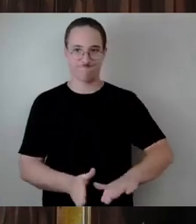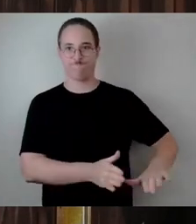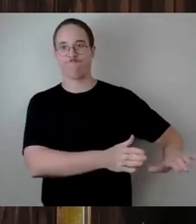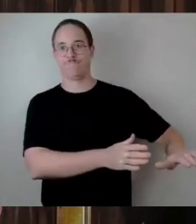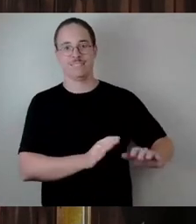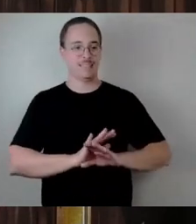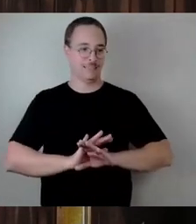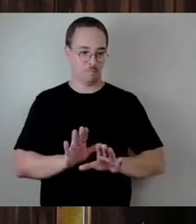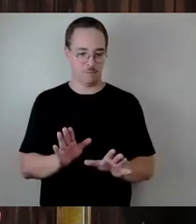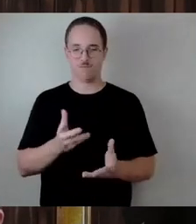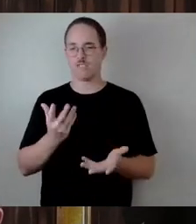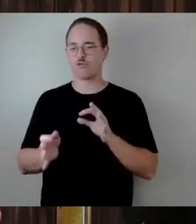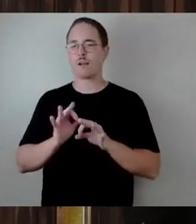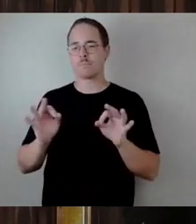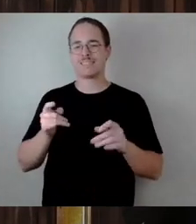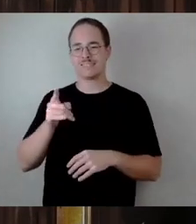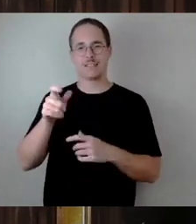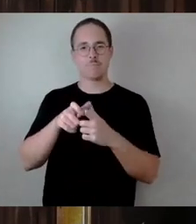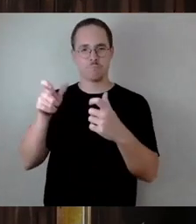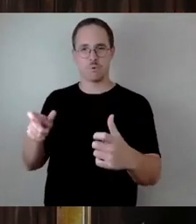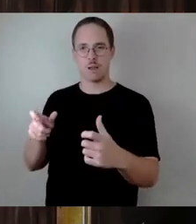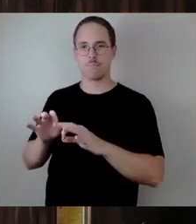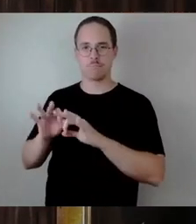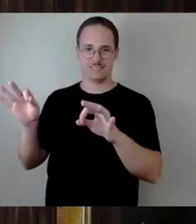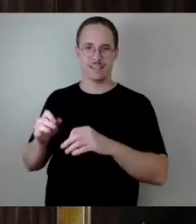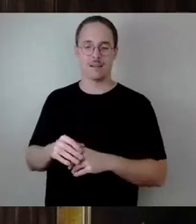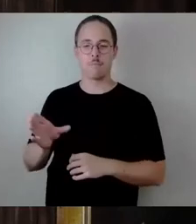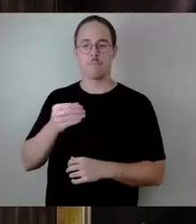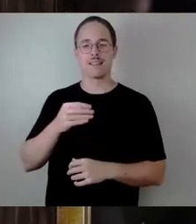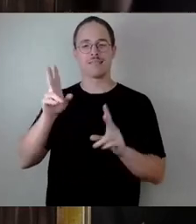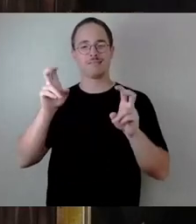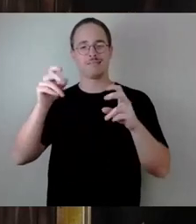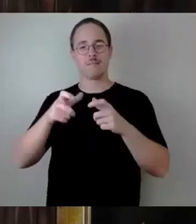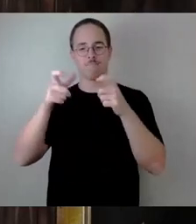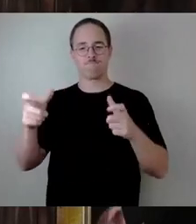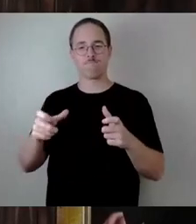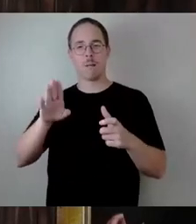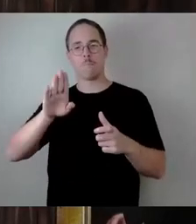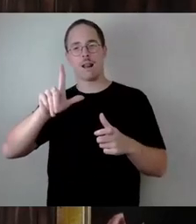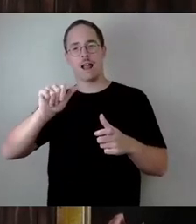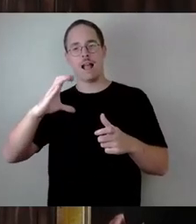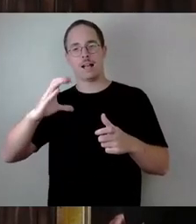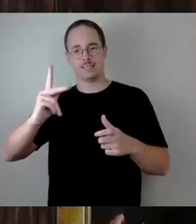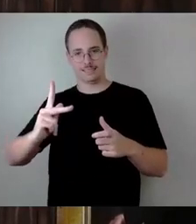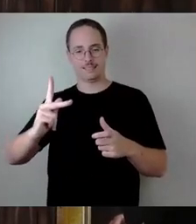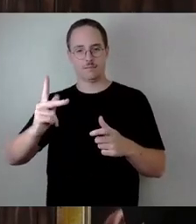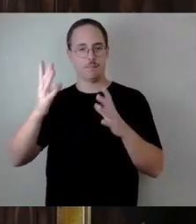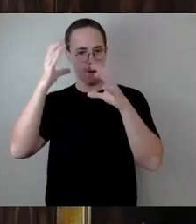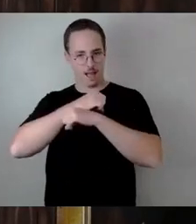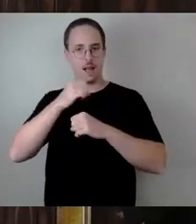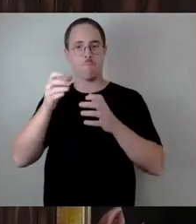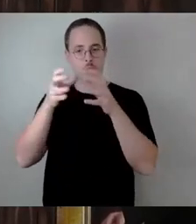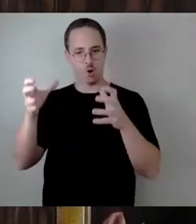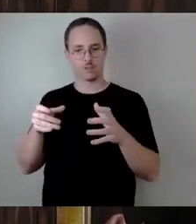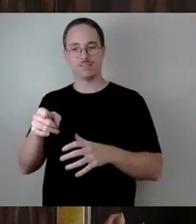hat, wo man so eine Blackbox mit Namen Spannliga hat. Deshalb muss unser Blick natürlich auf die